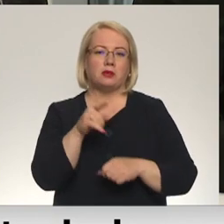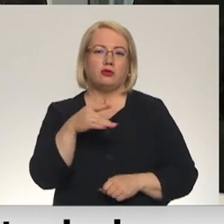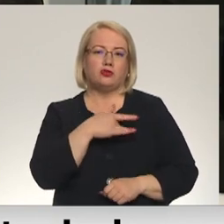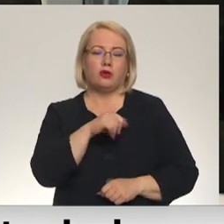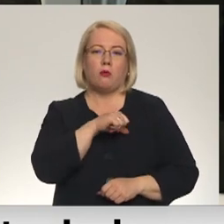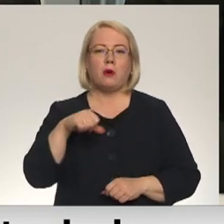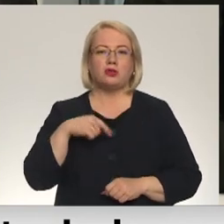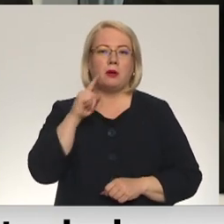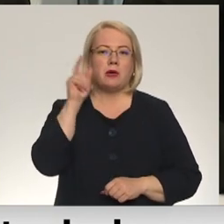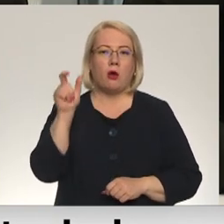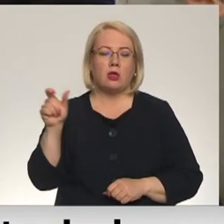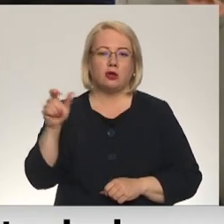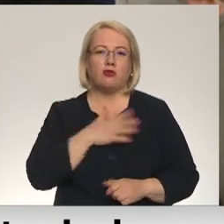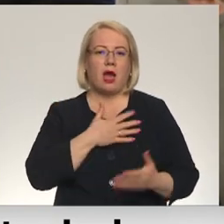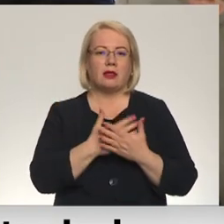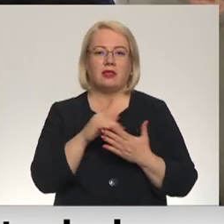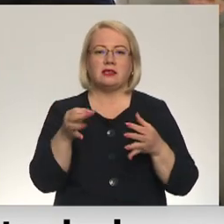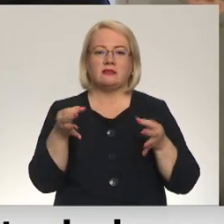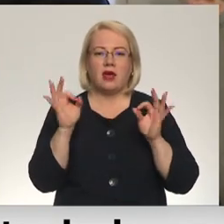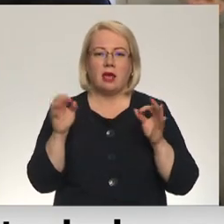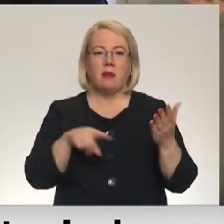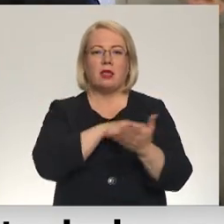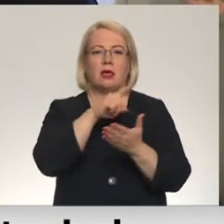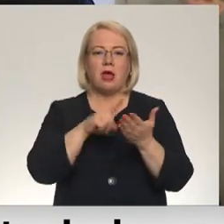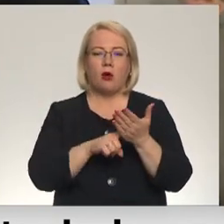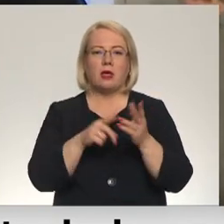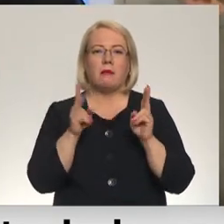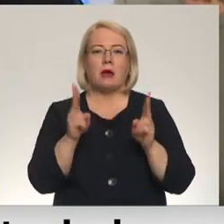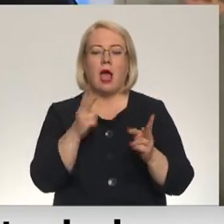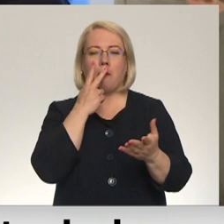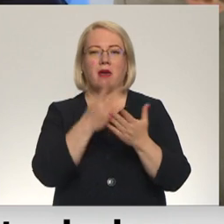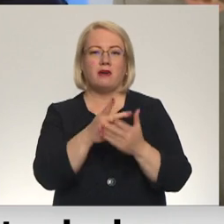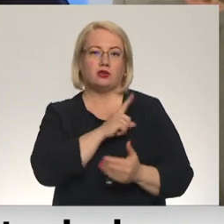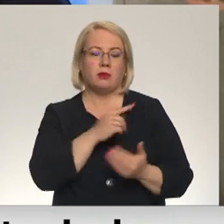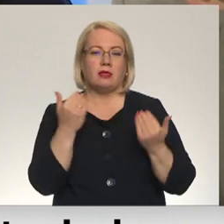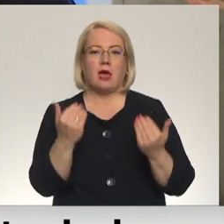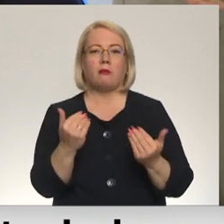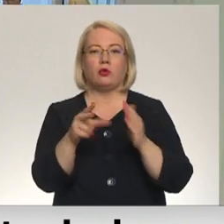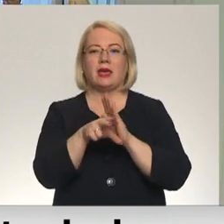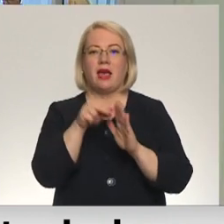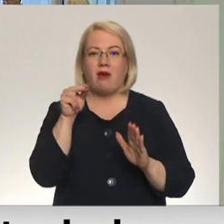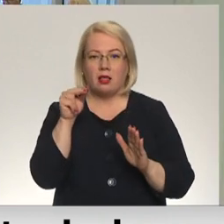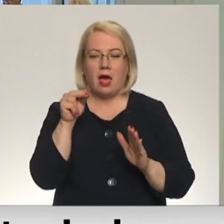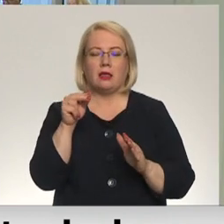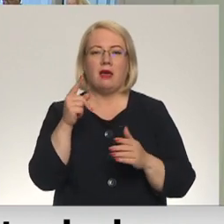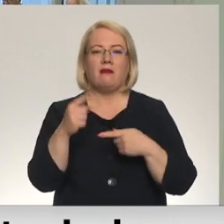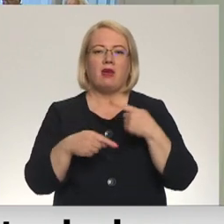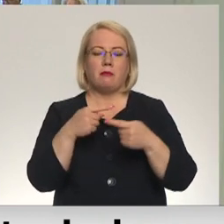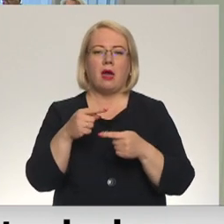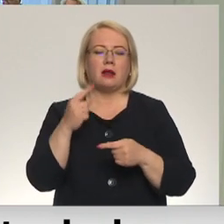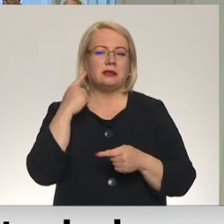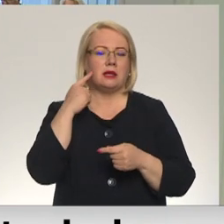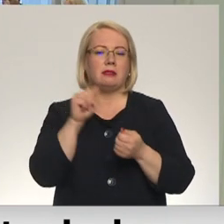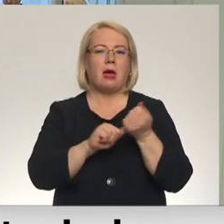jauniešu aktualitātes šobrīd ir svarīgākās. Bet jautājot, kam pievērst uzmanību, ja pašu reizi tiktu ievēlēt, bieži izskana dabas aizsardzību un